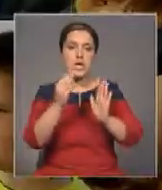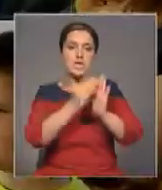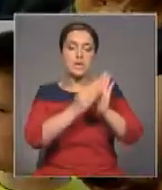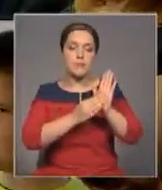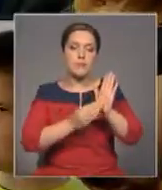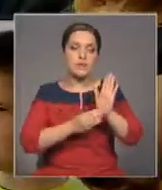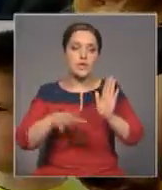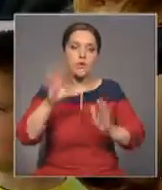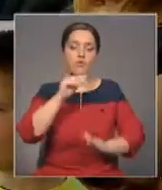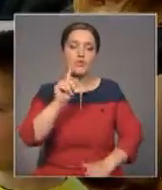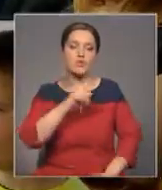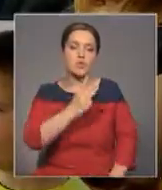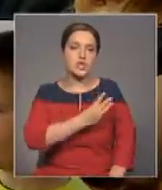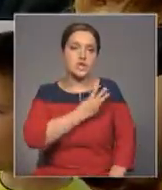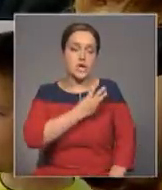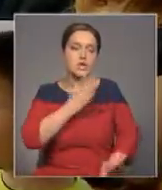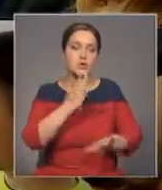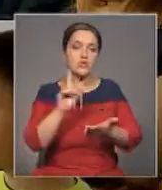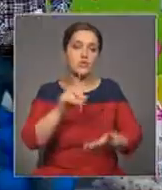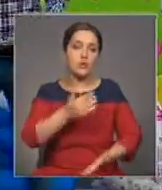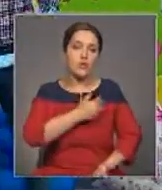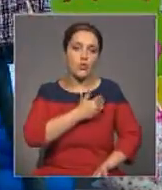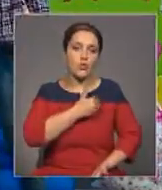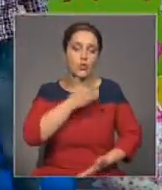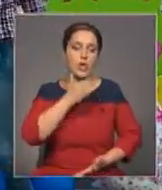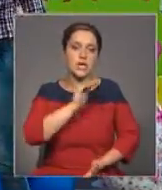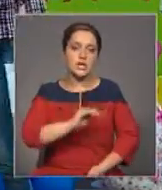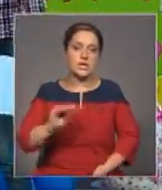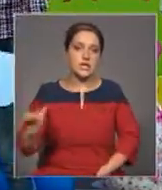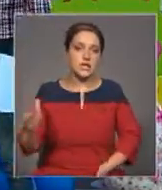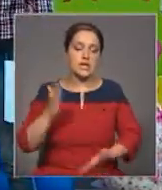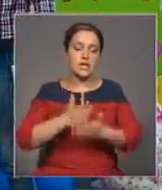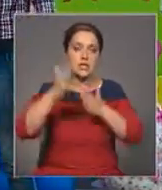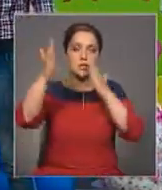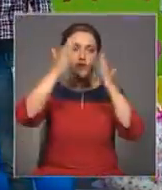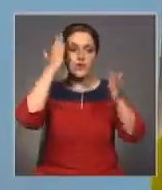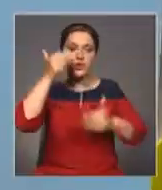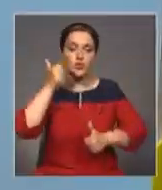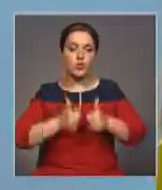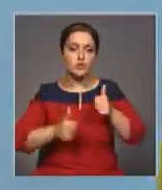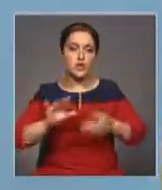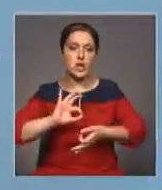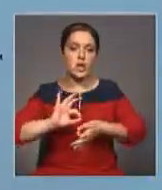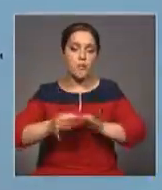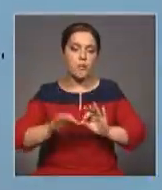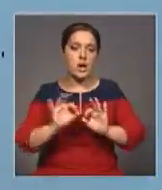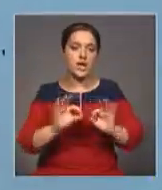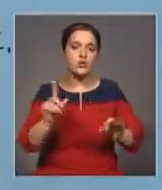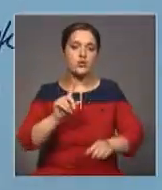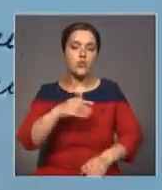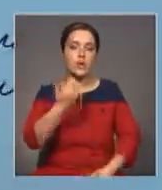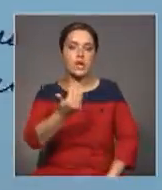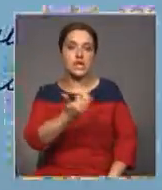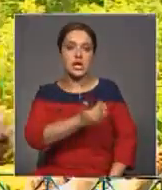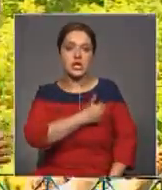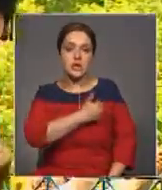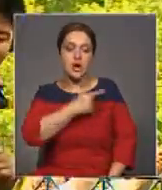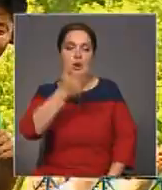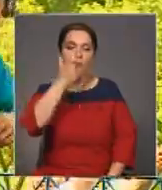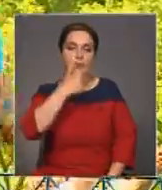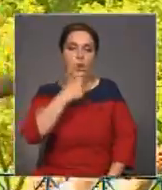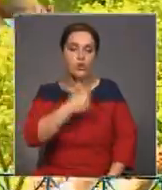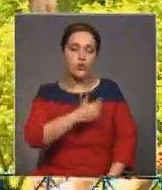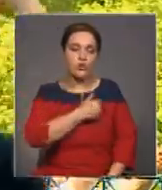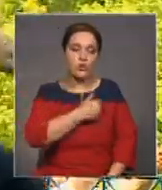желаний детей. Был очень веселый конкурс, в ходе которого дети подробно расписали, что они хотят. Вот это очень много мороженого,